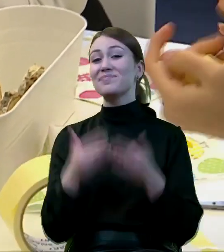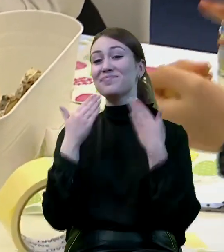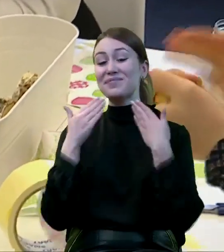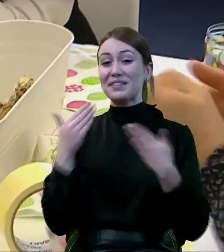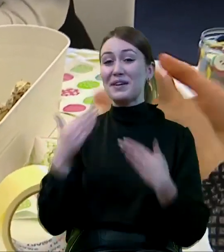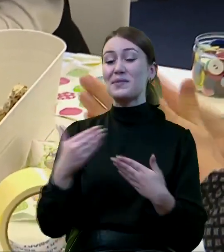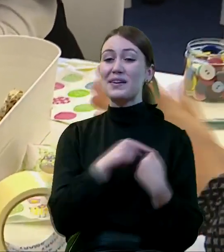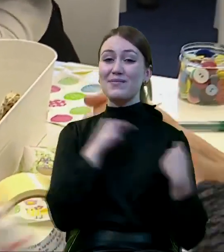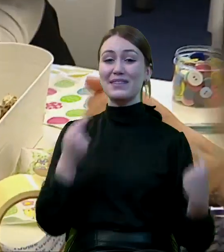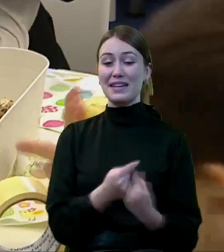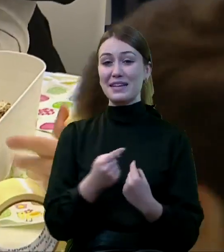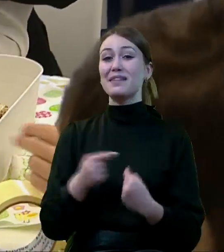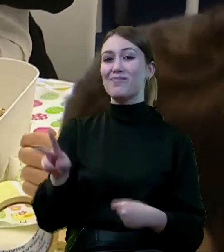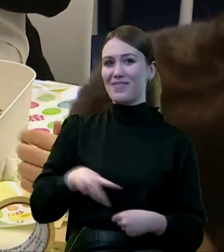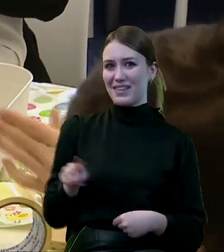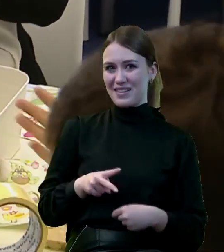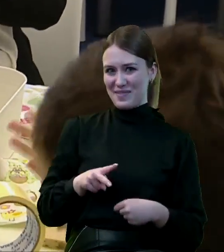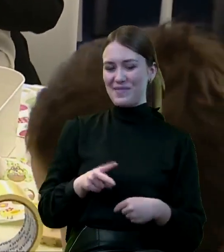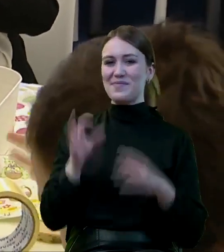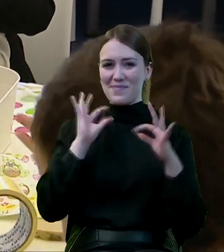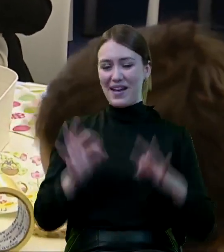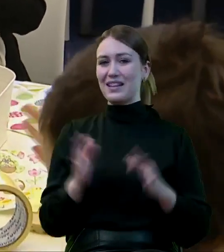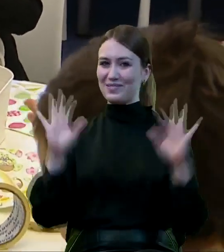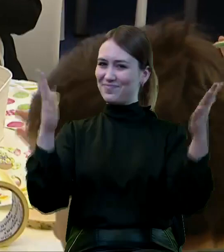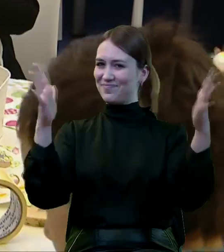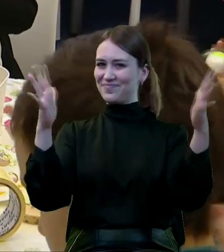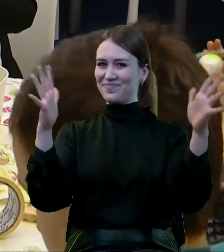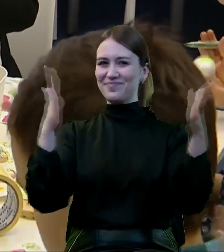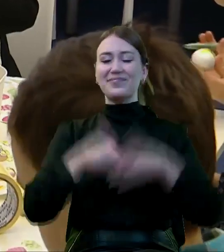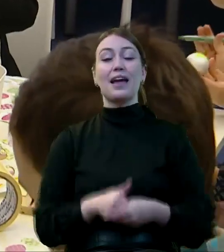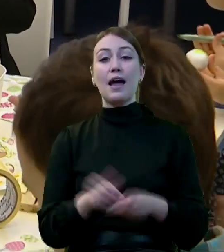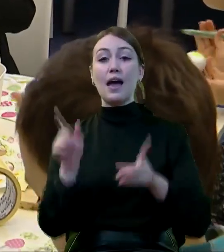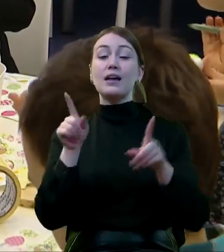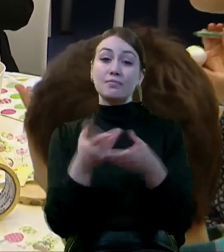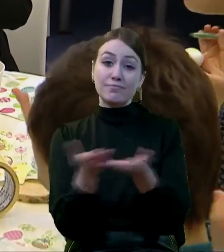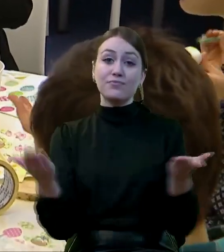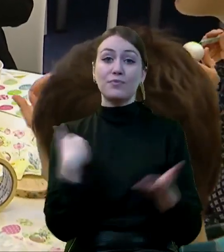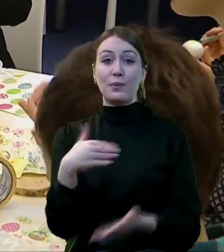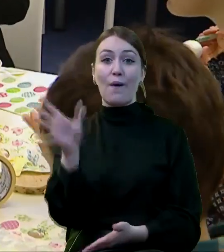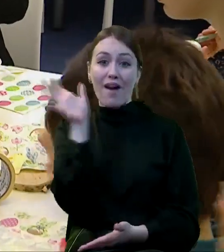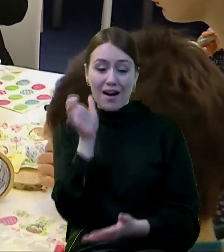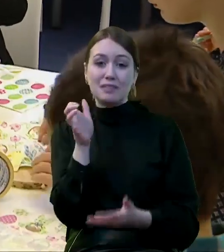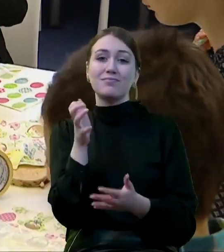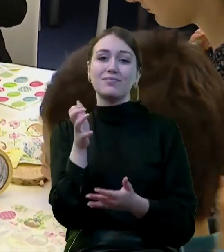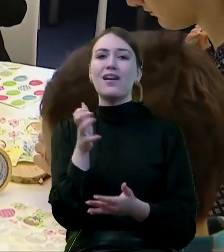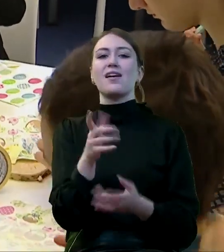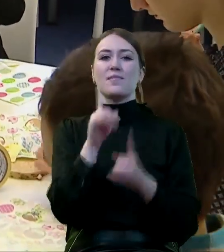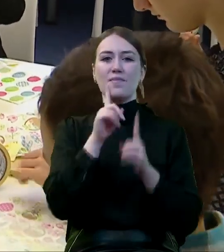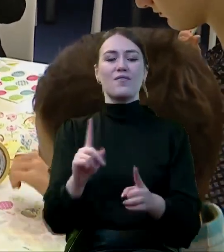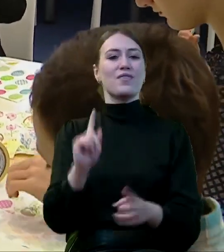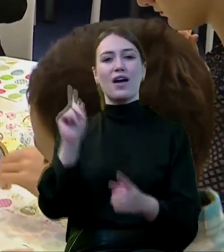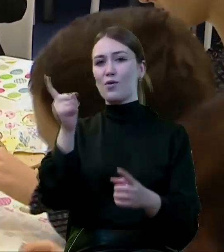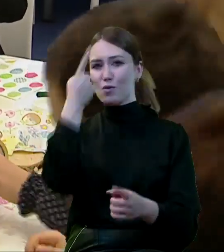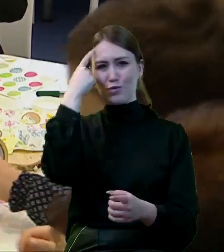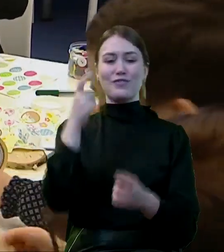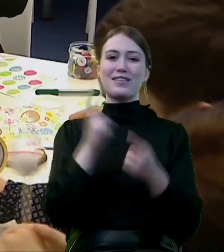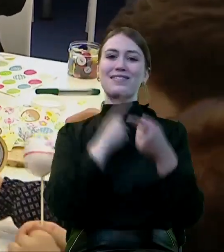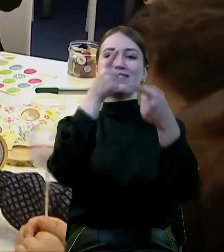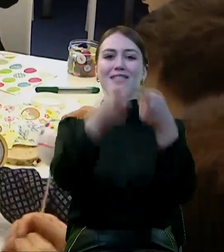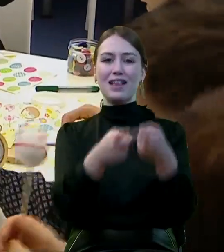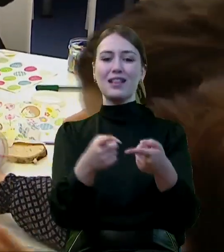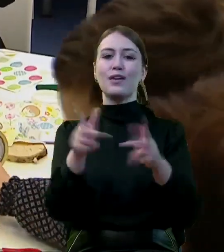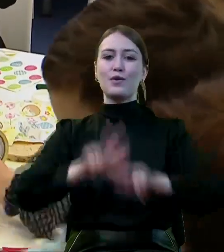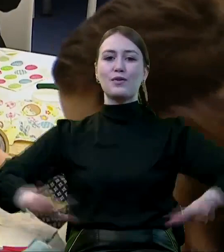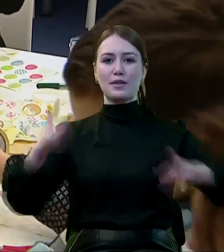Dziękujemy serdecznie. Panie minister, wielkie brawa. Tak jak państwo słyszeli, jednym z priorytetów Ministerstwa Rodziny i